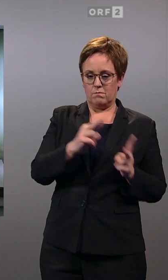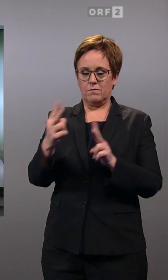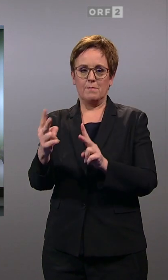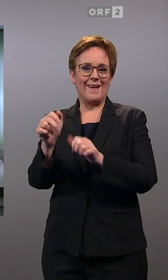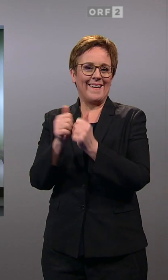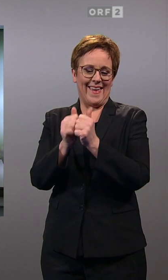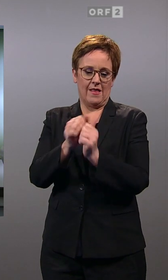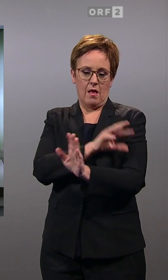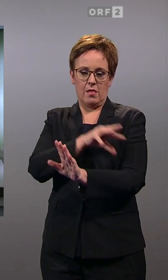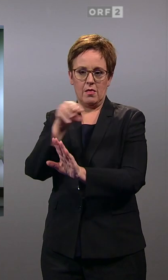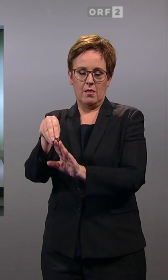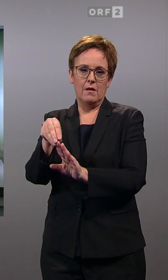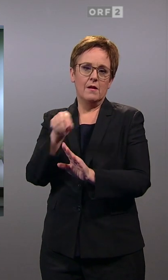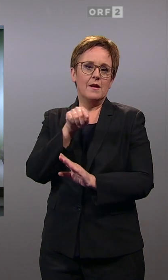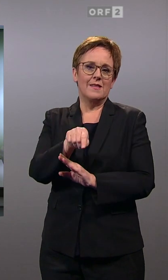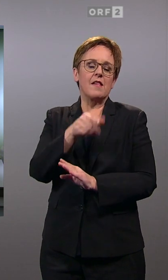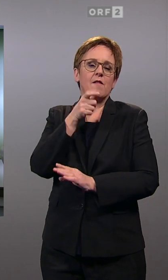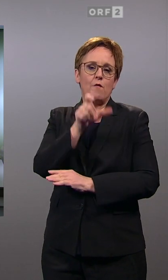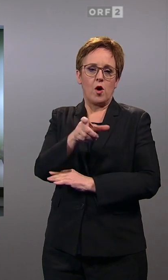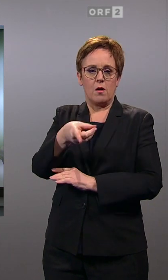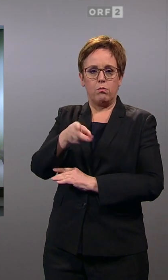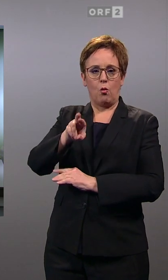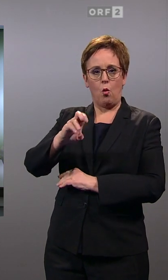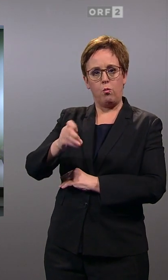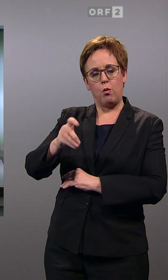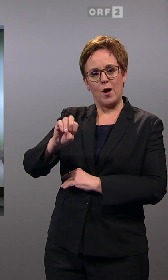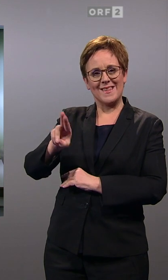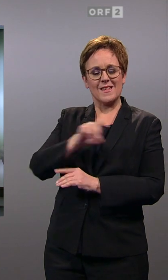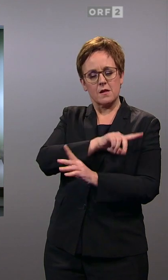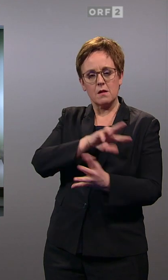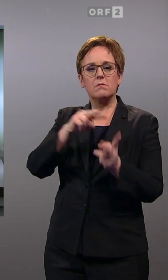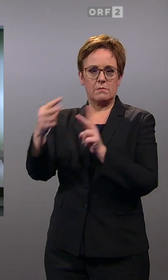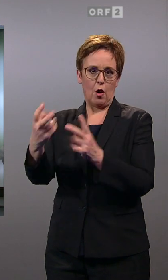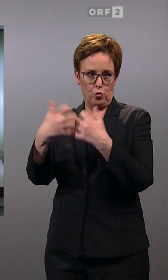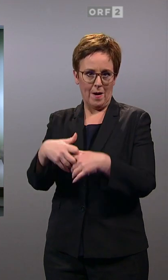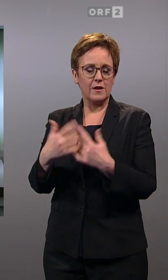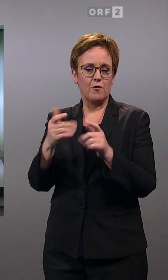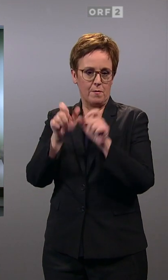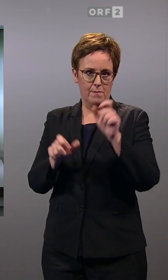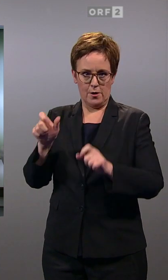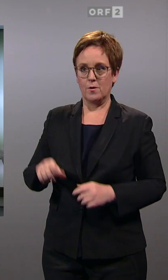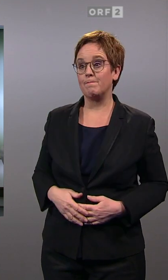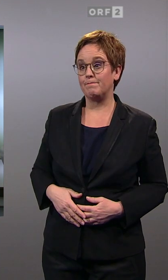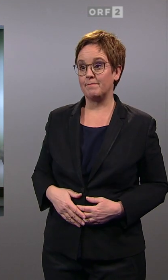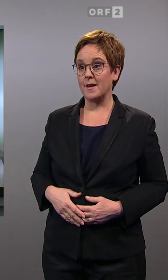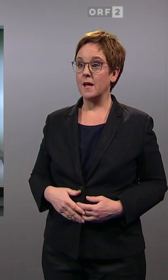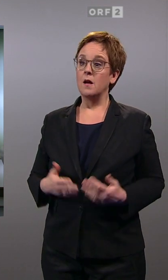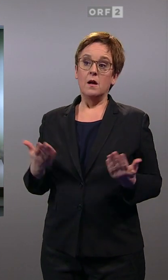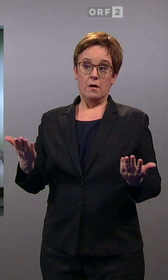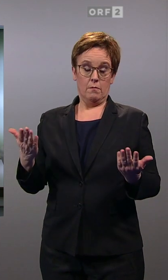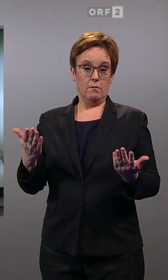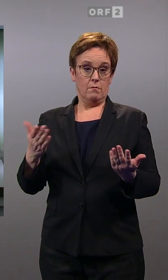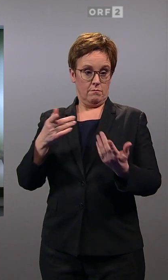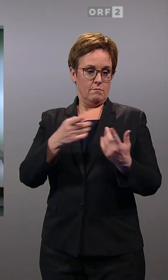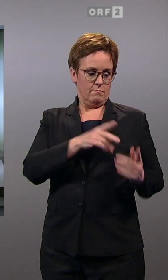sondern das ist automatisch und das macht das Proport-System in seinem Kern auch aus. Jetzt hat die ÖVP nicht nur im